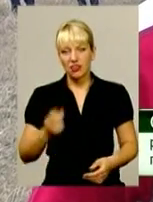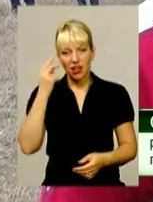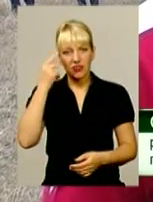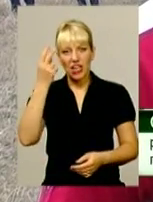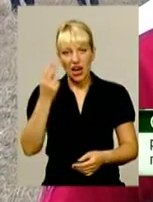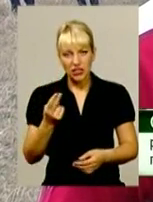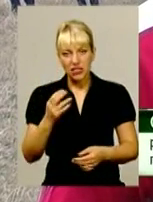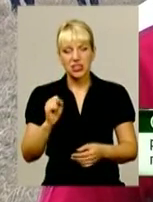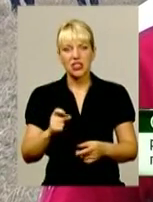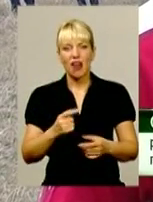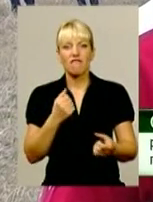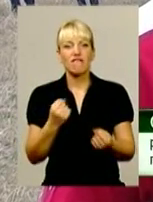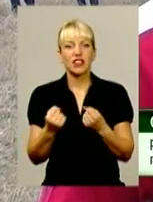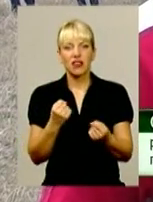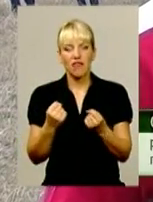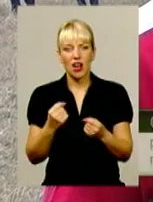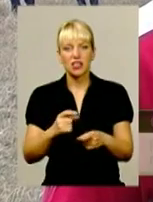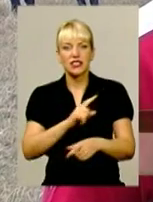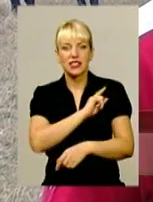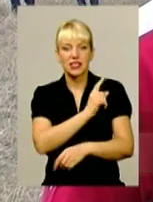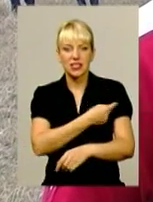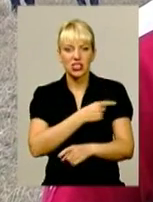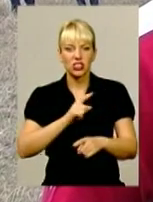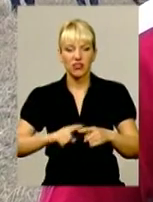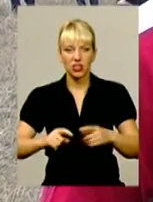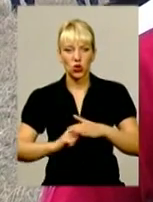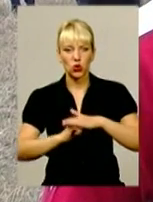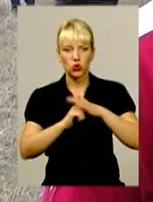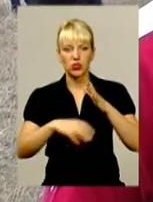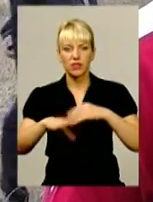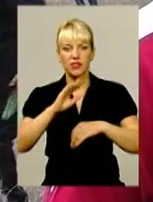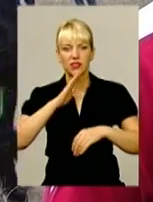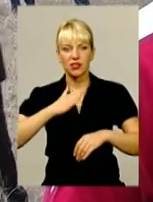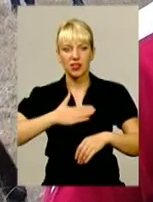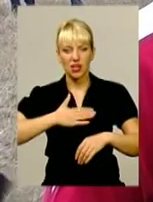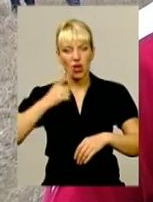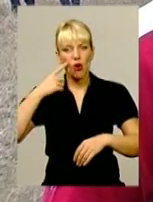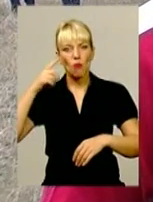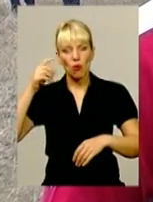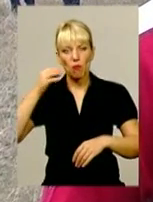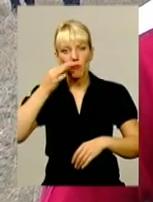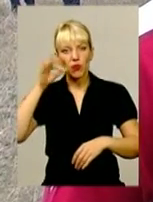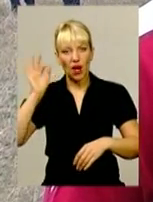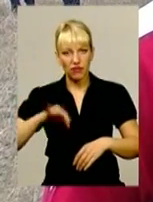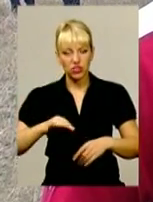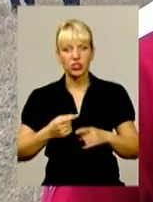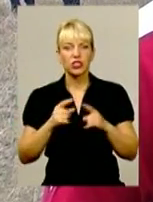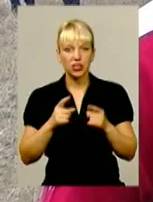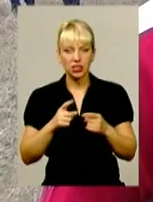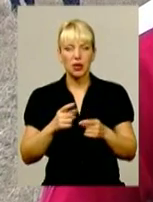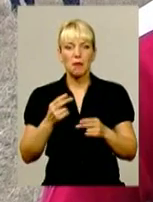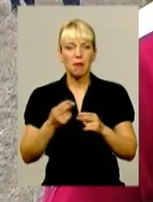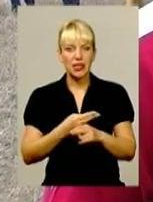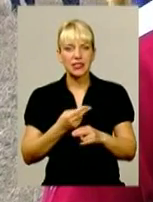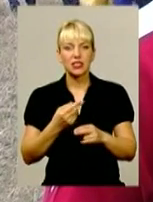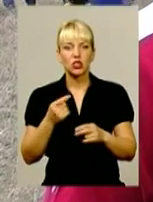силі, швидкості, ґрунтуються всі наші прикордонні професійні знання, вміння, навички. І без цього прикордонник